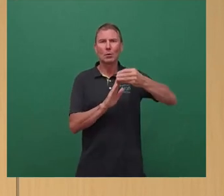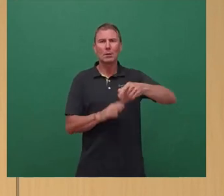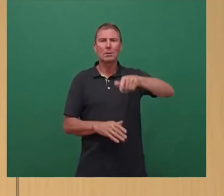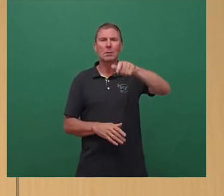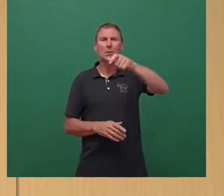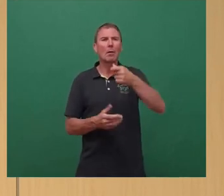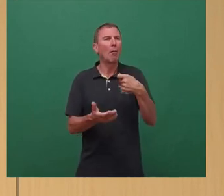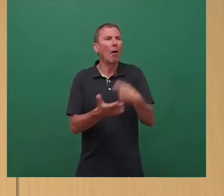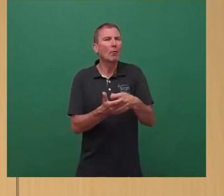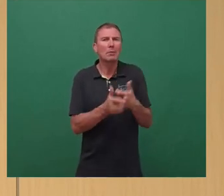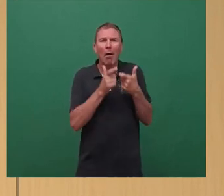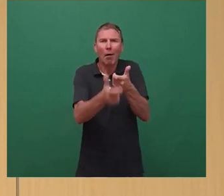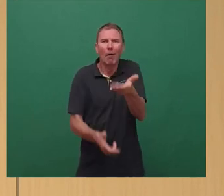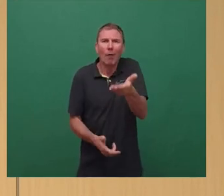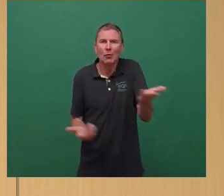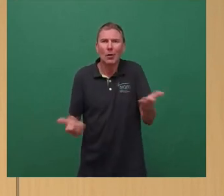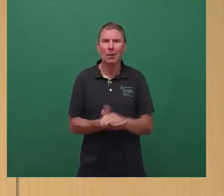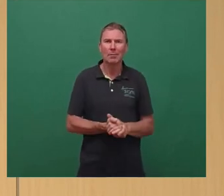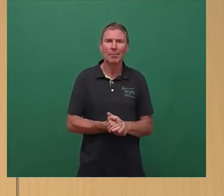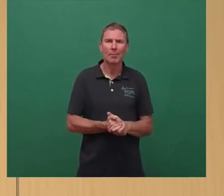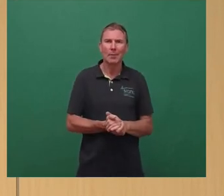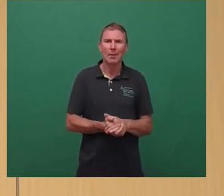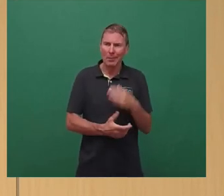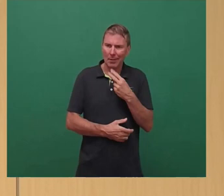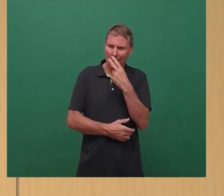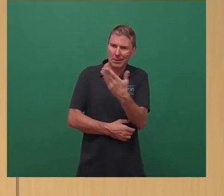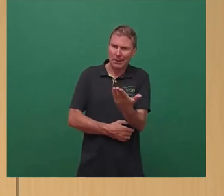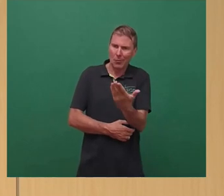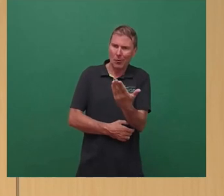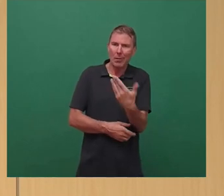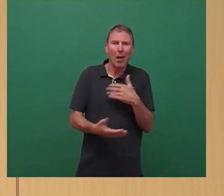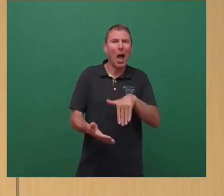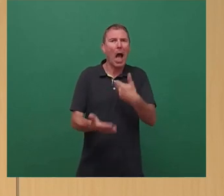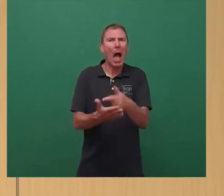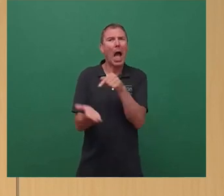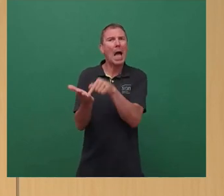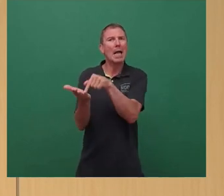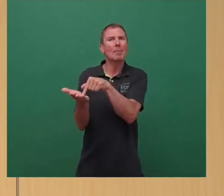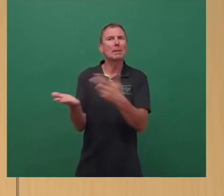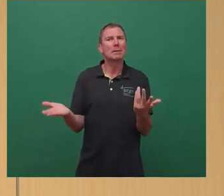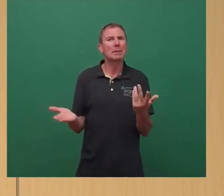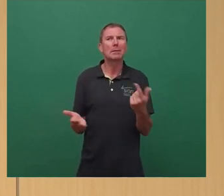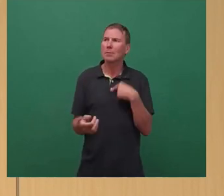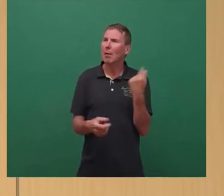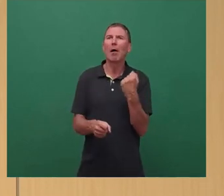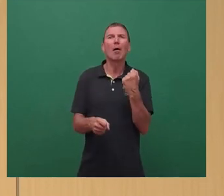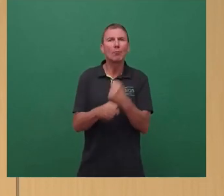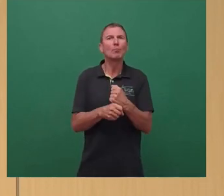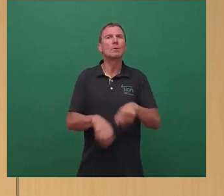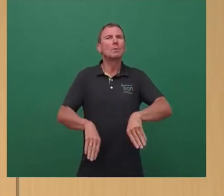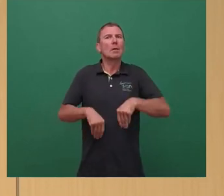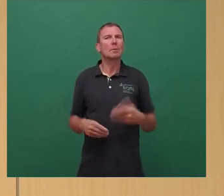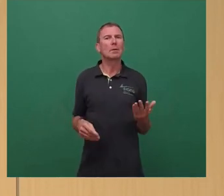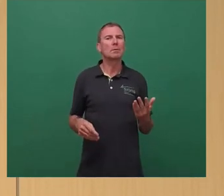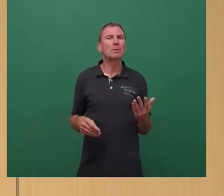Fahrzeuge. Und das sehen wir eben halt auch in den Ergebnissen. Und damit müssen wir uns auseinandersetzen. Wir sehen, dass